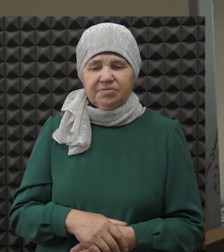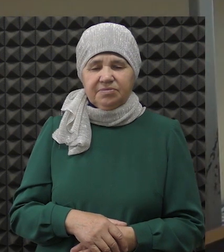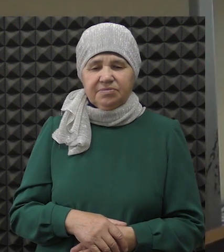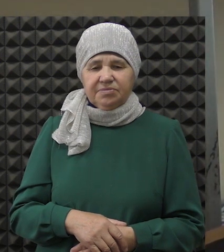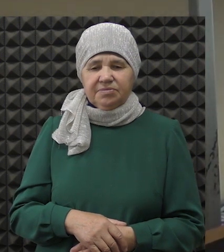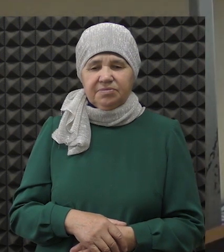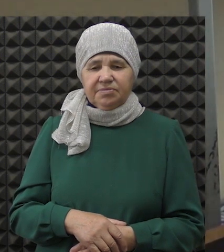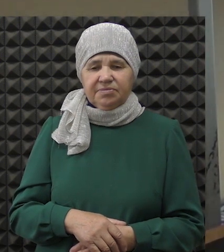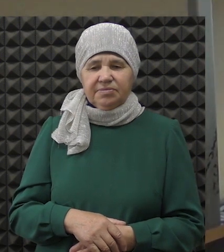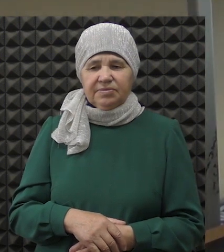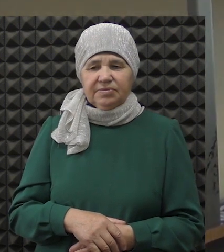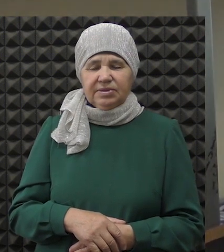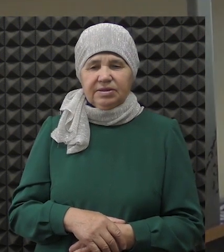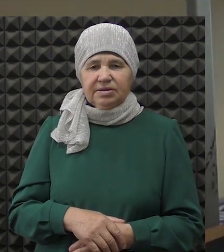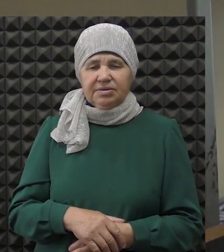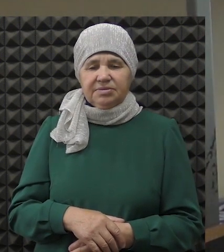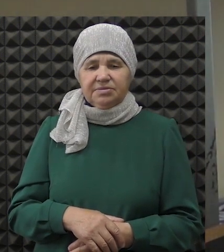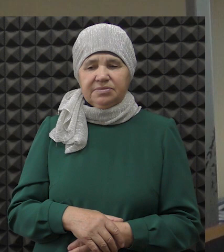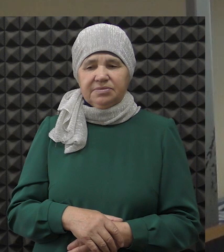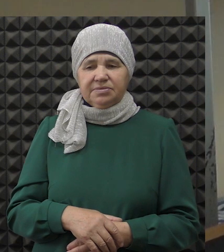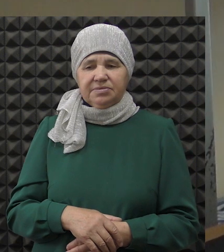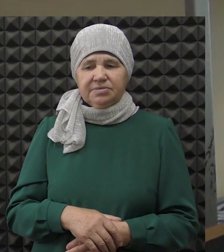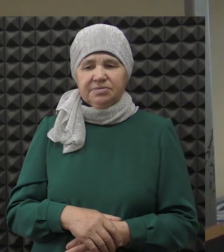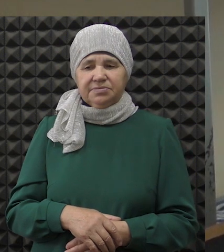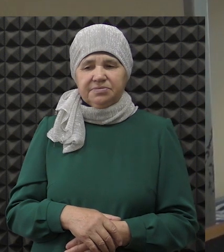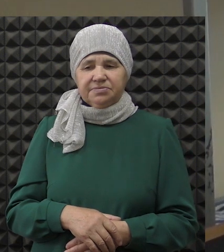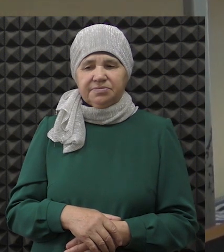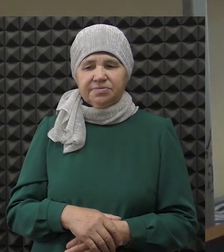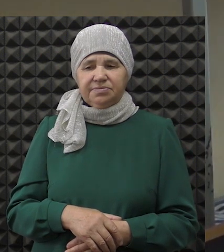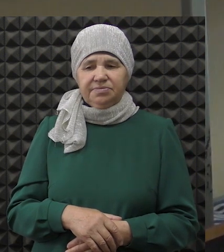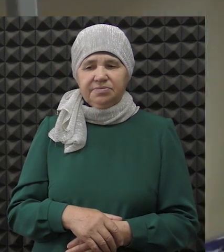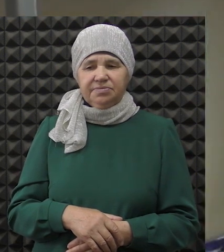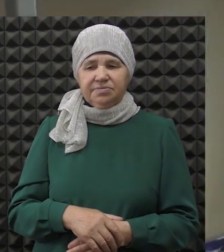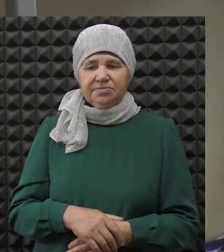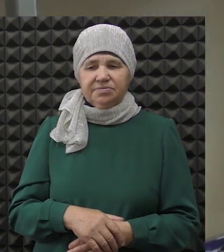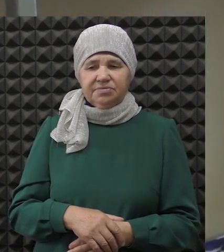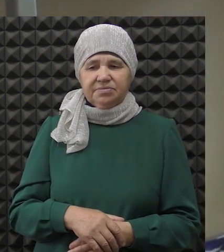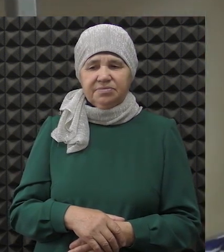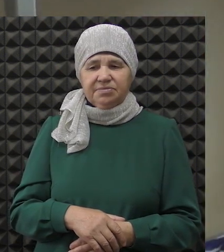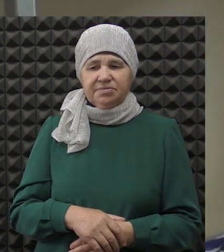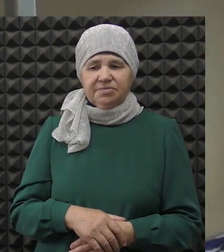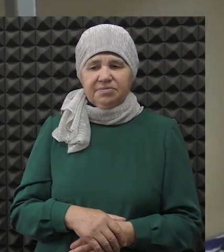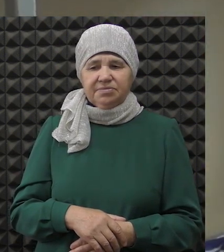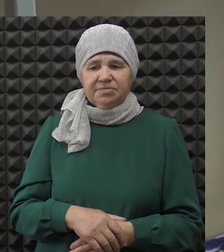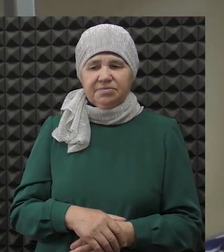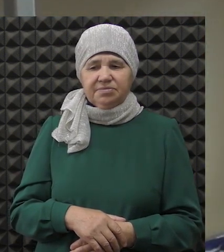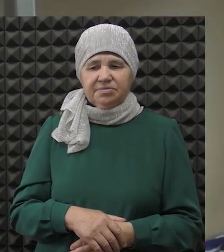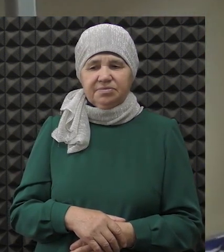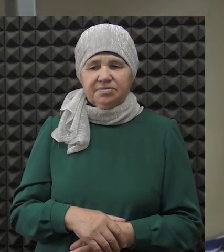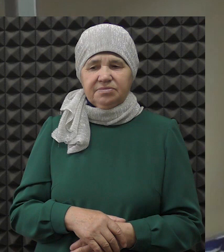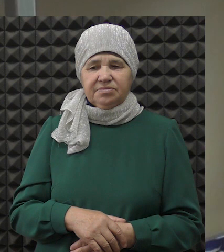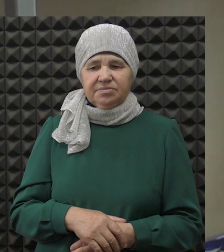Остается только, ну, уже тут учить уже сам Коран. Значит, да, благодарить